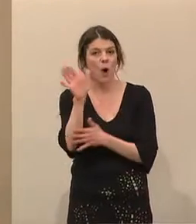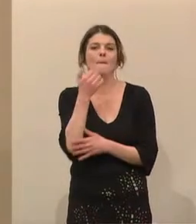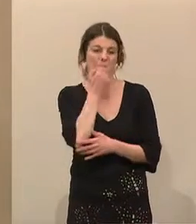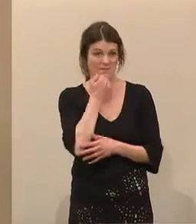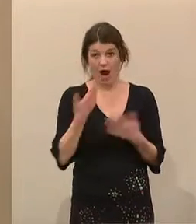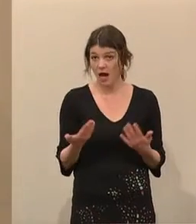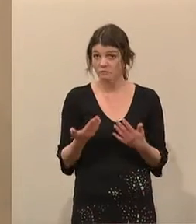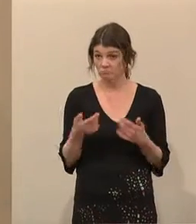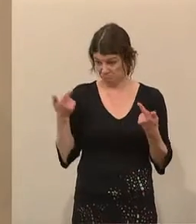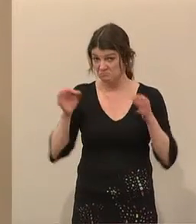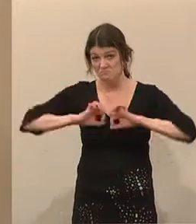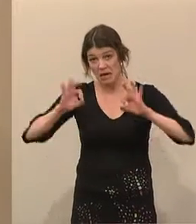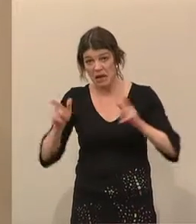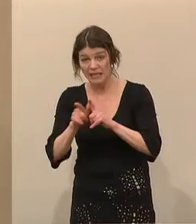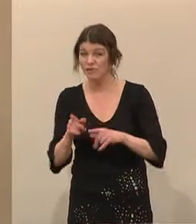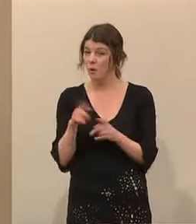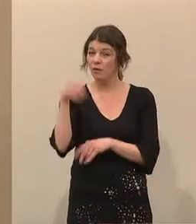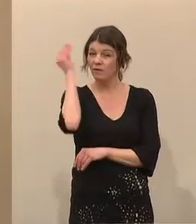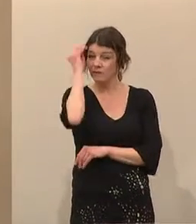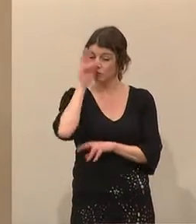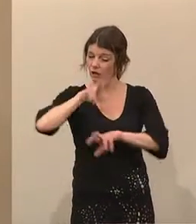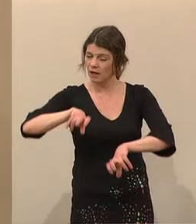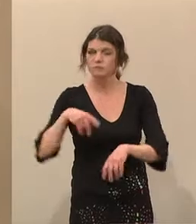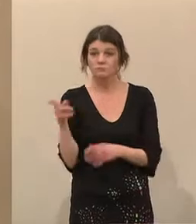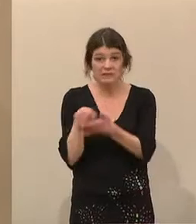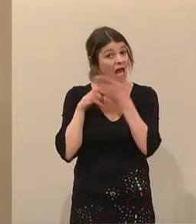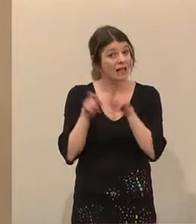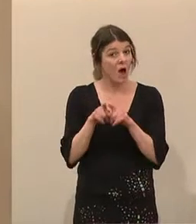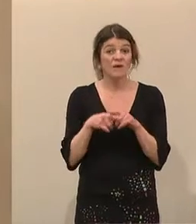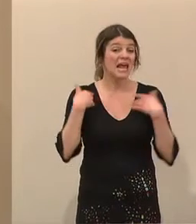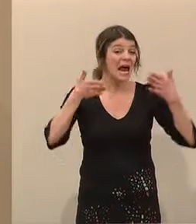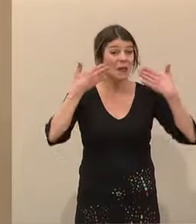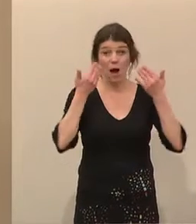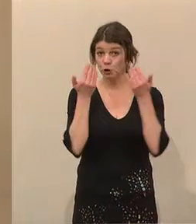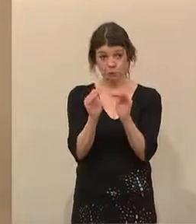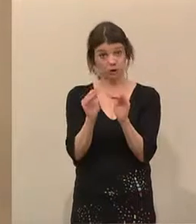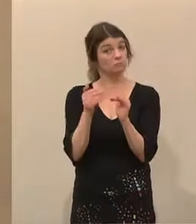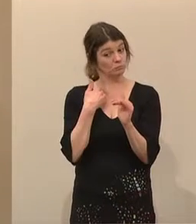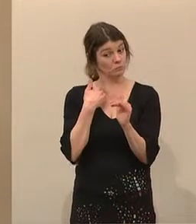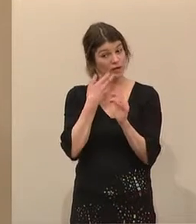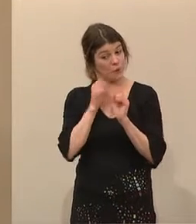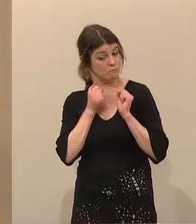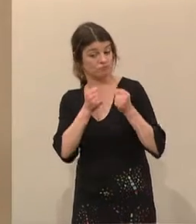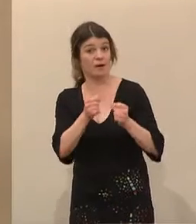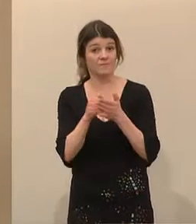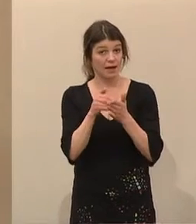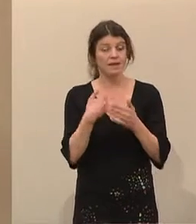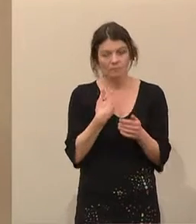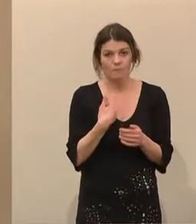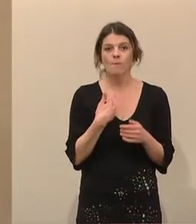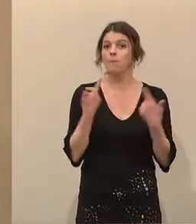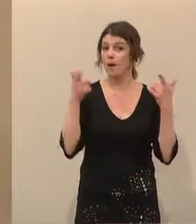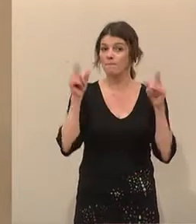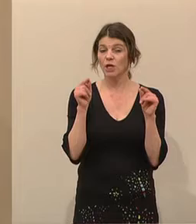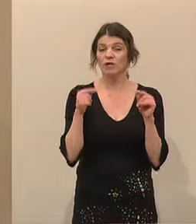Effizienz. Und die Wissenschaft zeigt uns sehr deutlich, dass wenn wir dem Klimaschutz begegnen wollen und hier aktiv werden wollen, dass